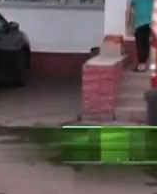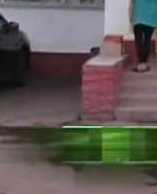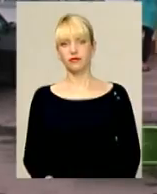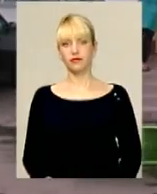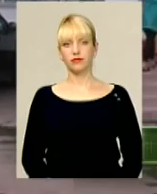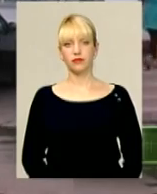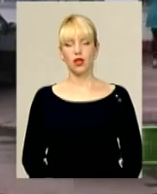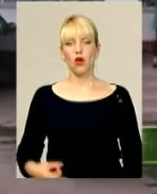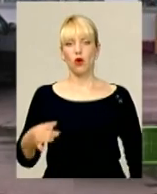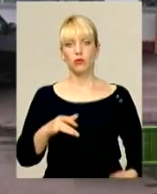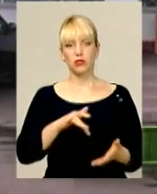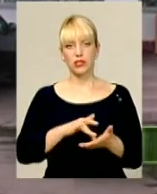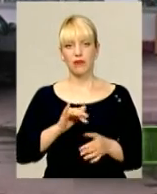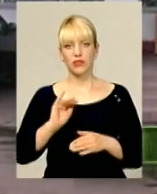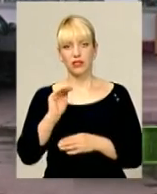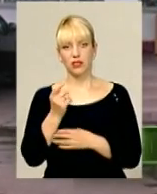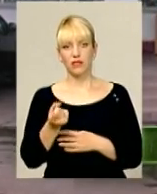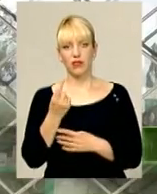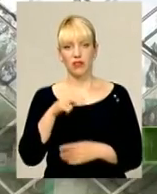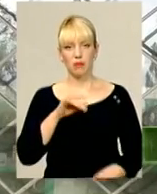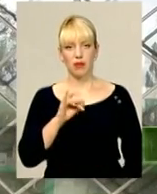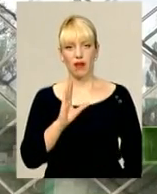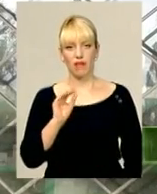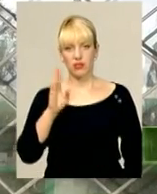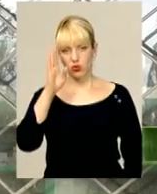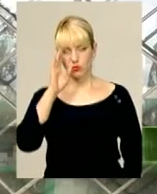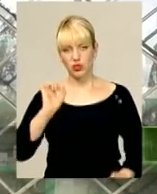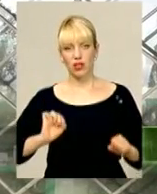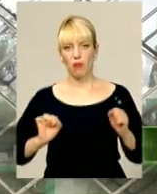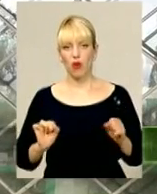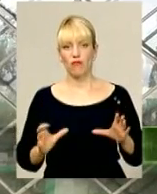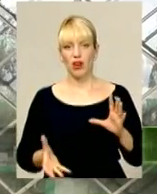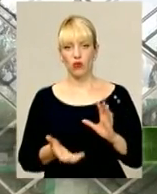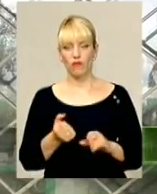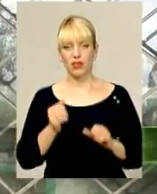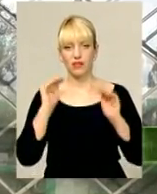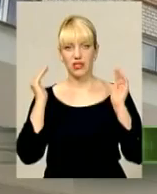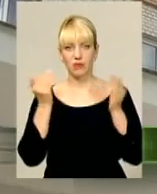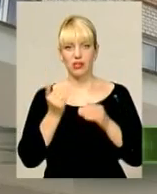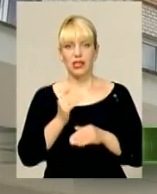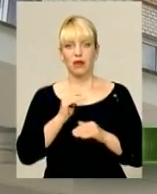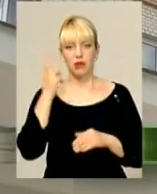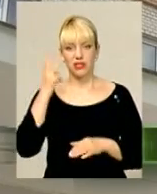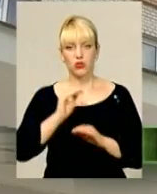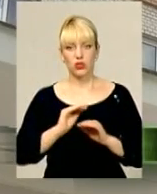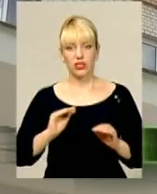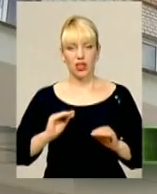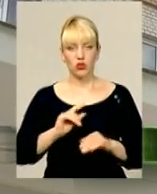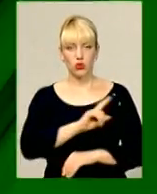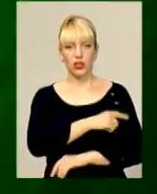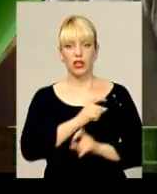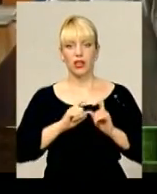В обласному центрі в дитини виявили правець. Хлопчика намагаються врятувати у реанімації Хмельницької міської дитячої лікарні.